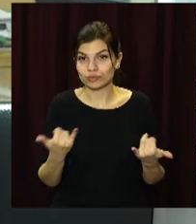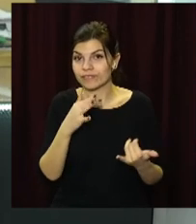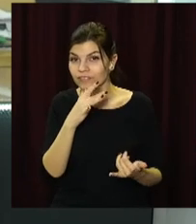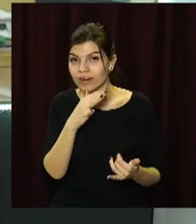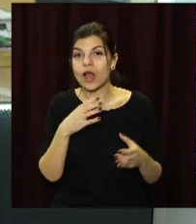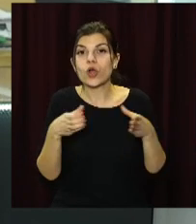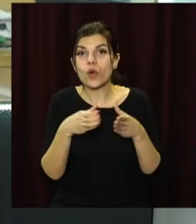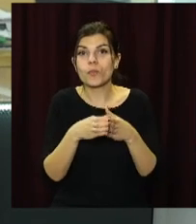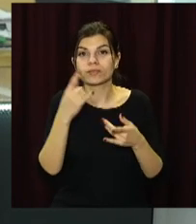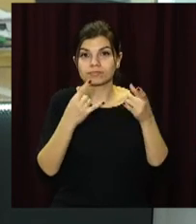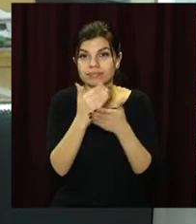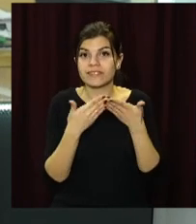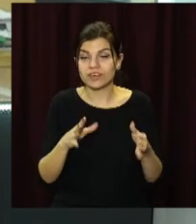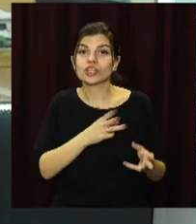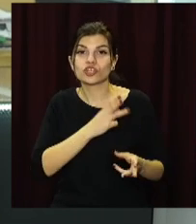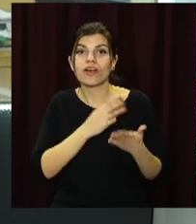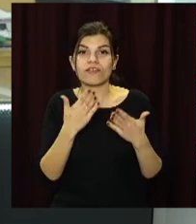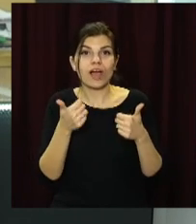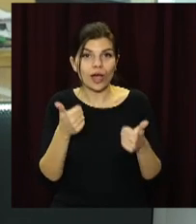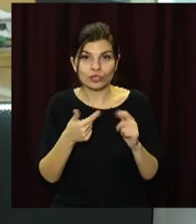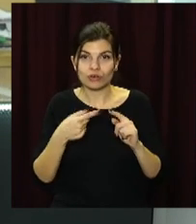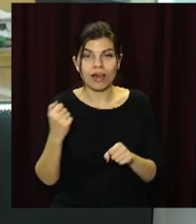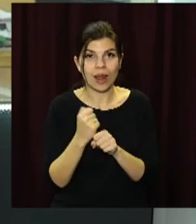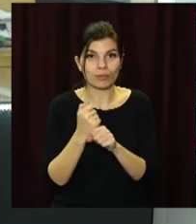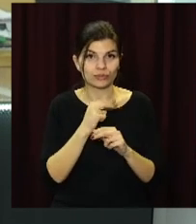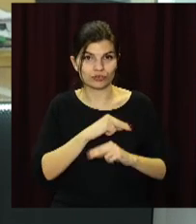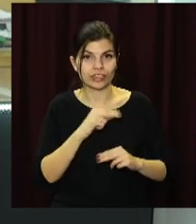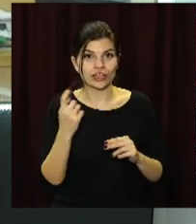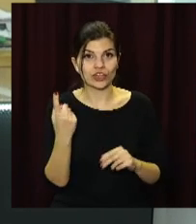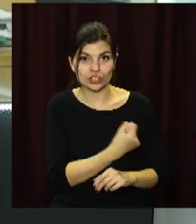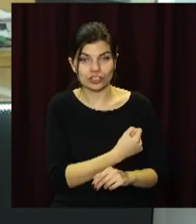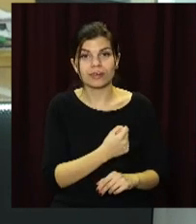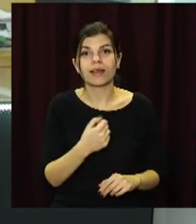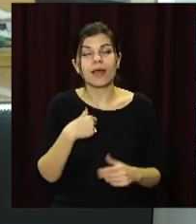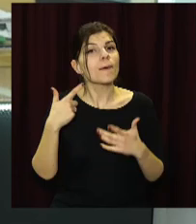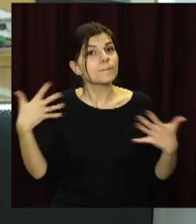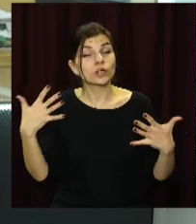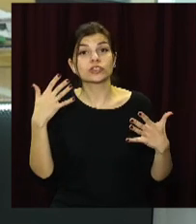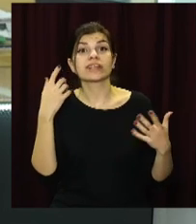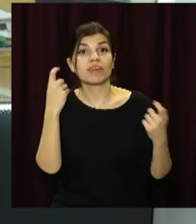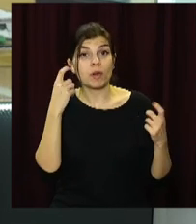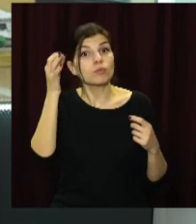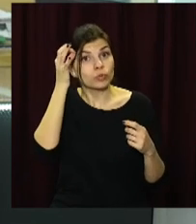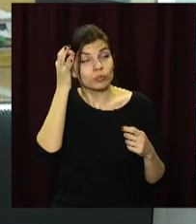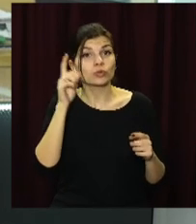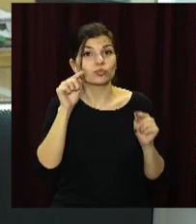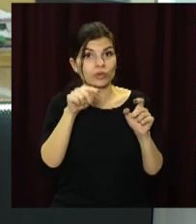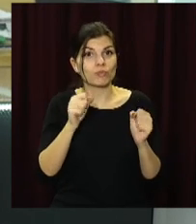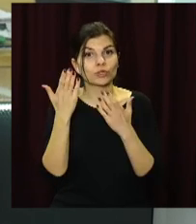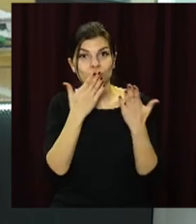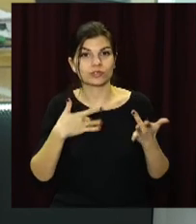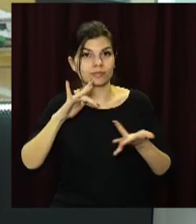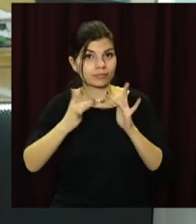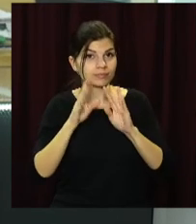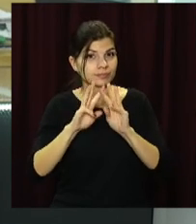годину. Команда «Відкритого» бажає вам гарного та продуктивного робочого тижня. А я нагадую, що більше інформації ви зможете прочитати на нашому